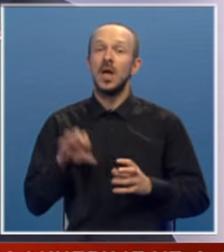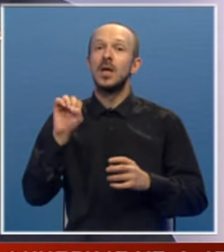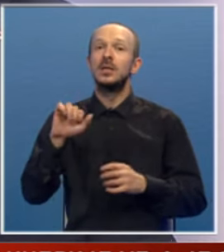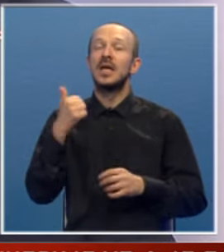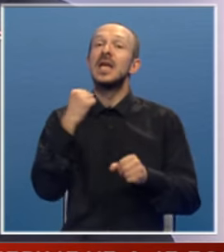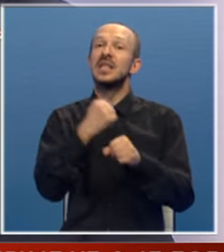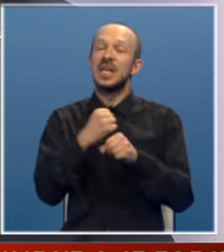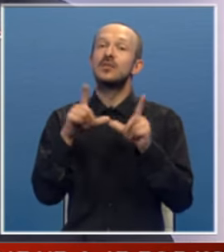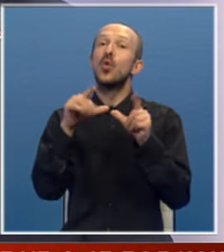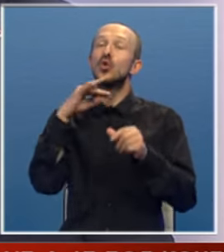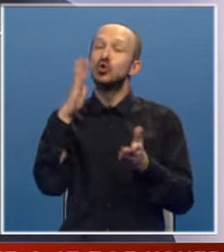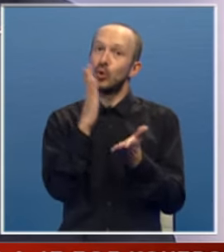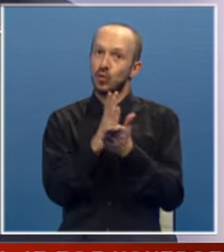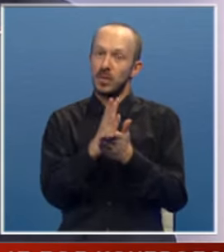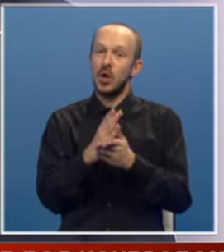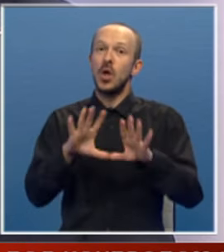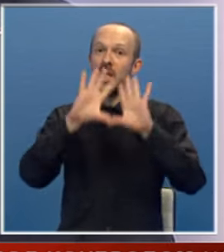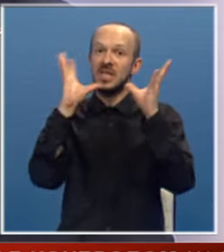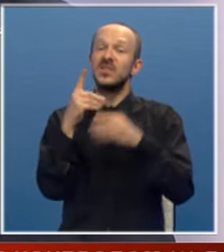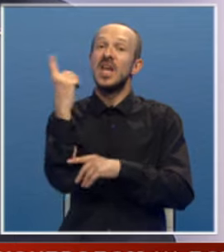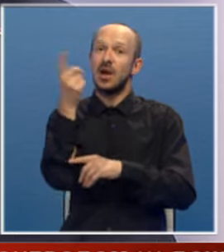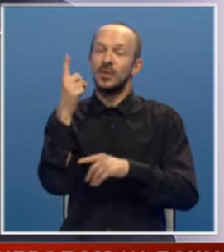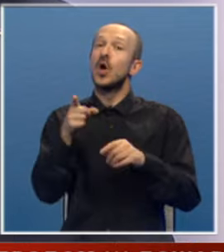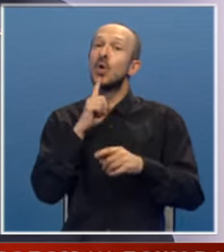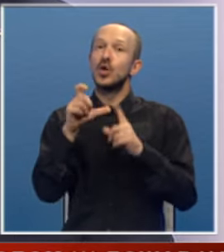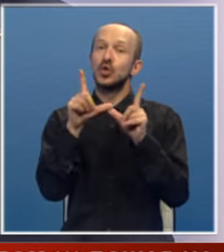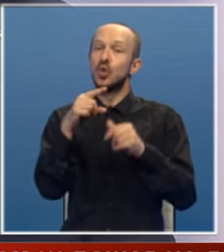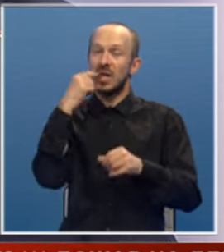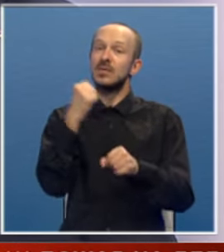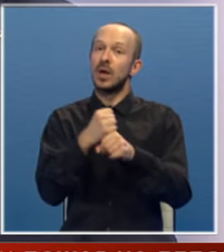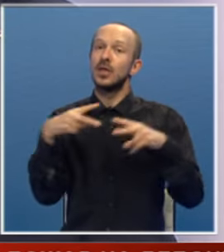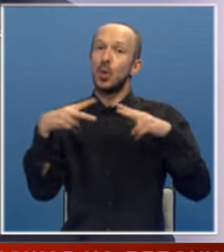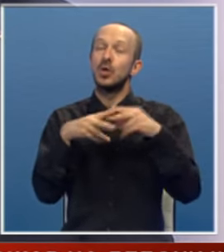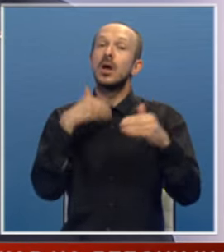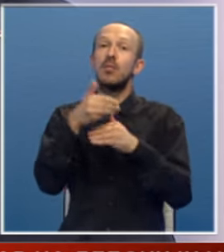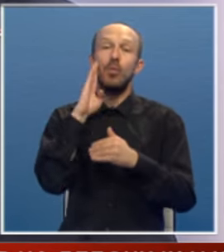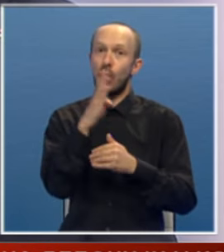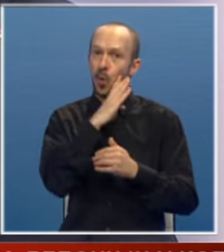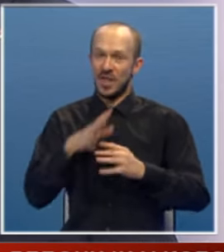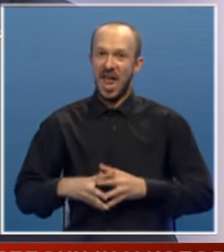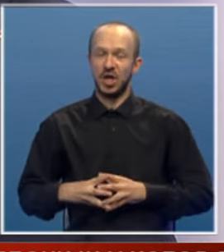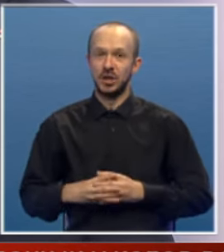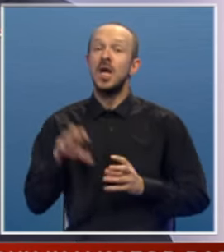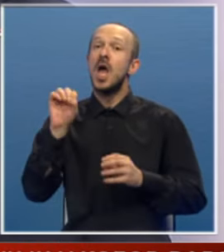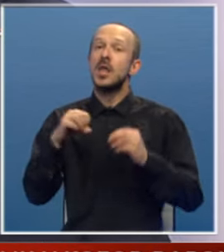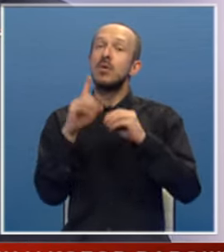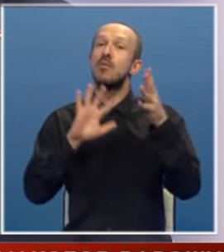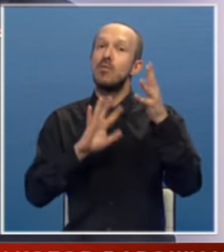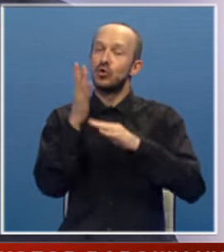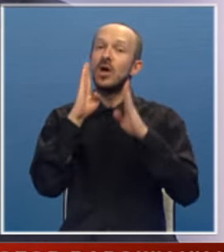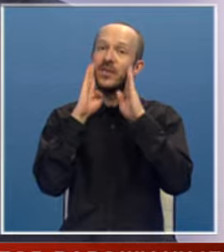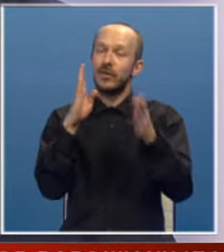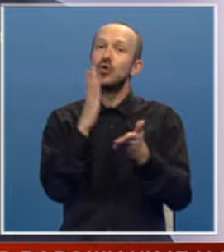dejstvo u subotu bilo svi ovih helikoptera koji su recimo radili utorak popodne, da bi požar